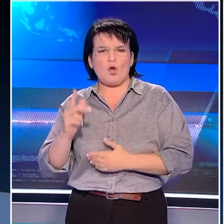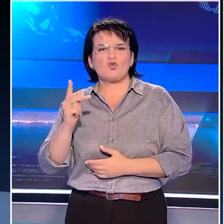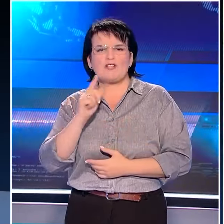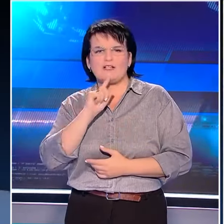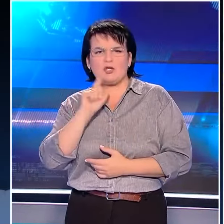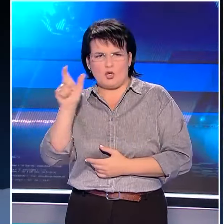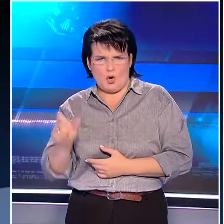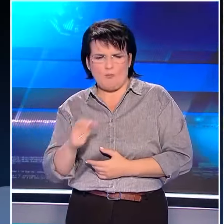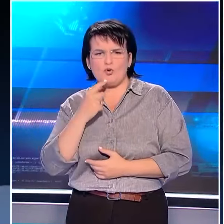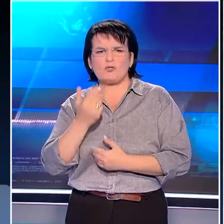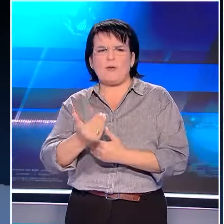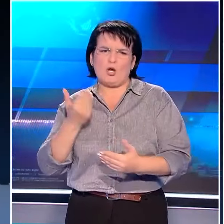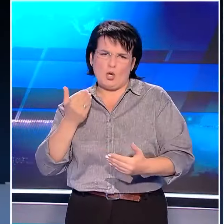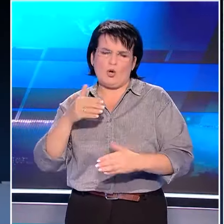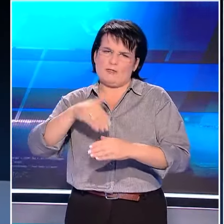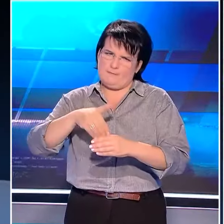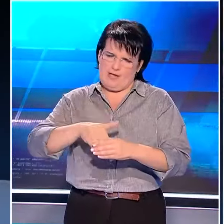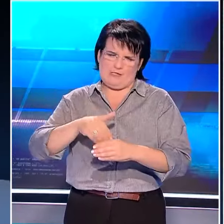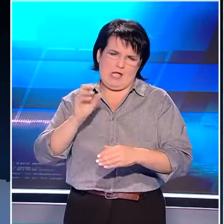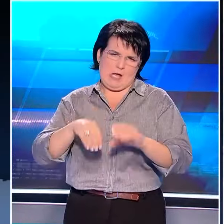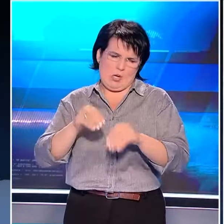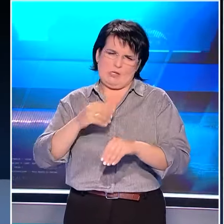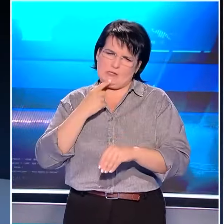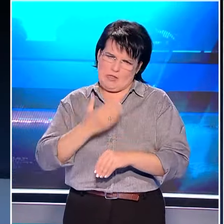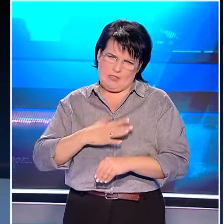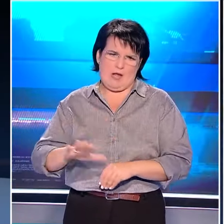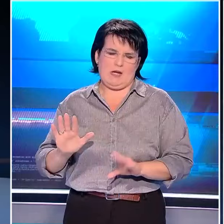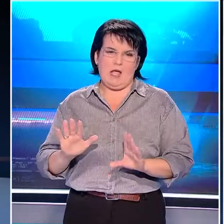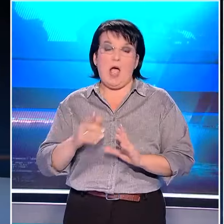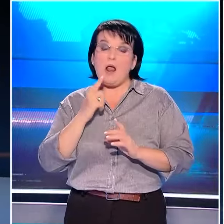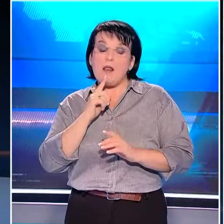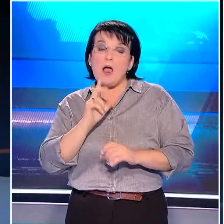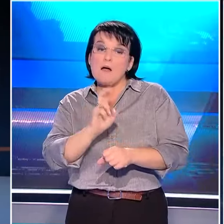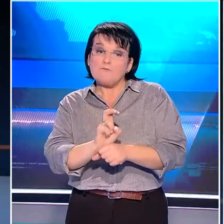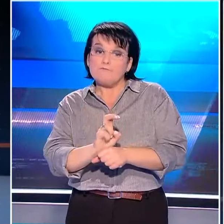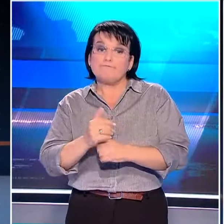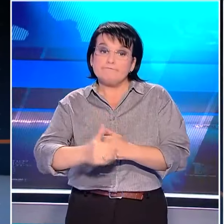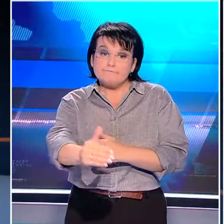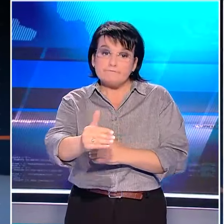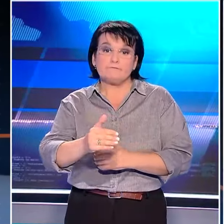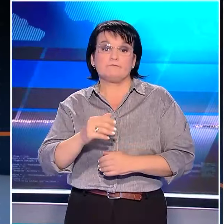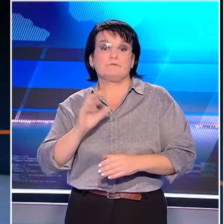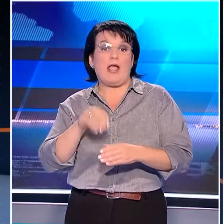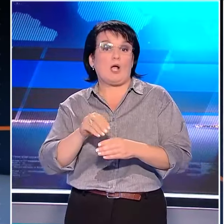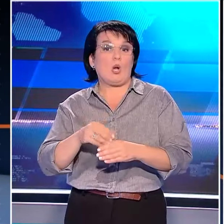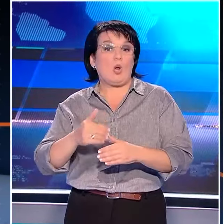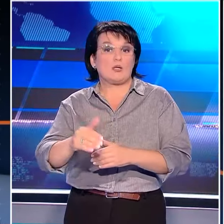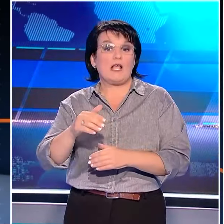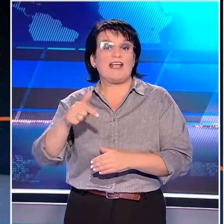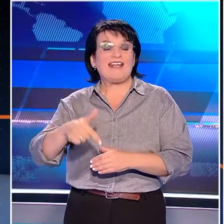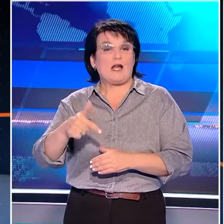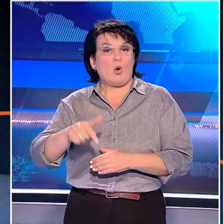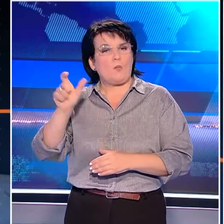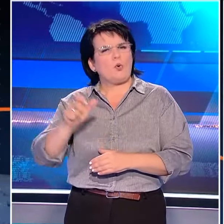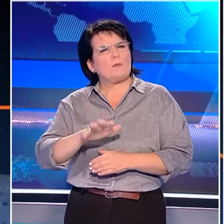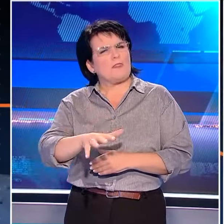έθεσε θέμα προόρης προσφυγής στις οκομματικές κάλπες ενώ ανοιχτό παράθυρο για την κάθοδό της στην εκλογική μάχη αφήνει η